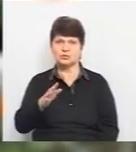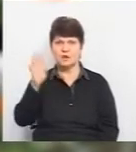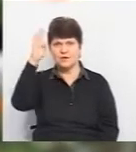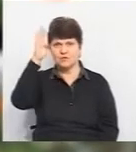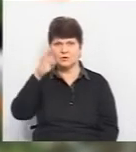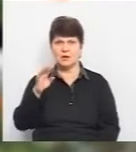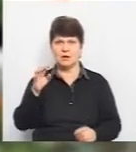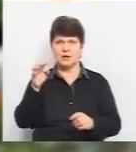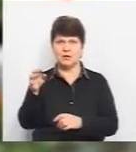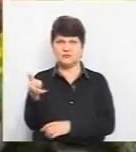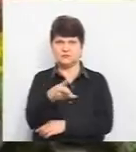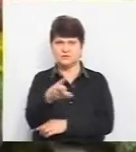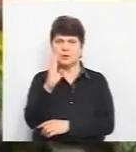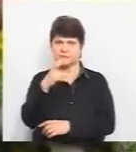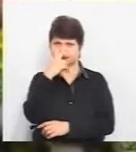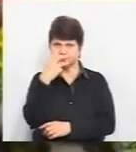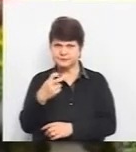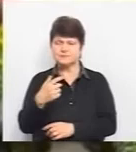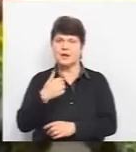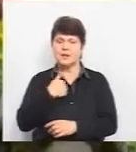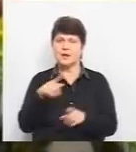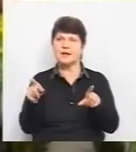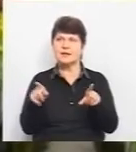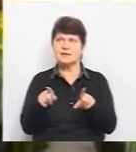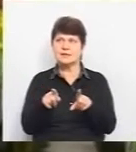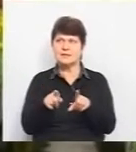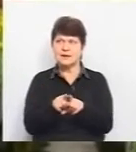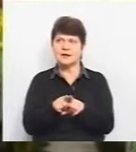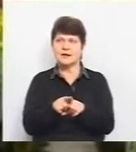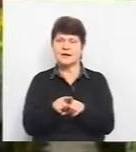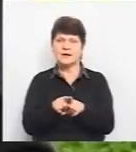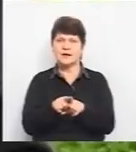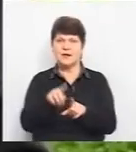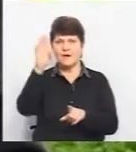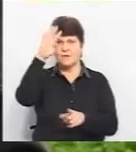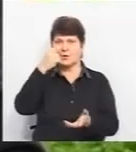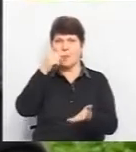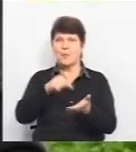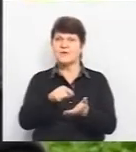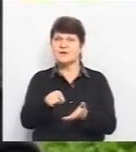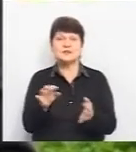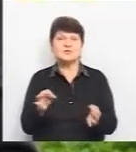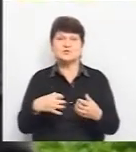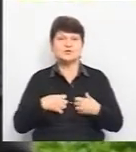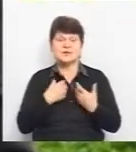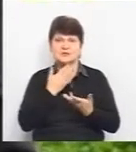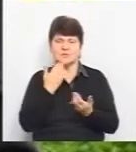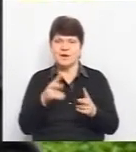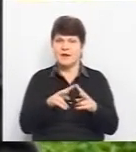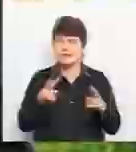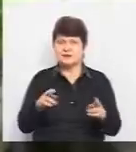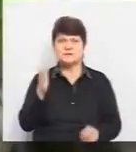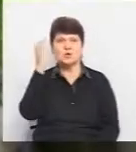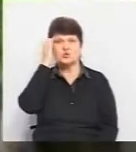буде вода, і воно буде згнивати. Ми вішуємо на такі, що вода сюди попадає, нічого страшного немає. Так само на